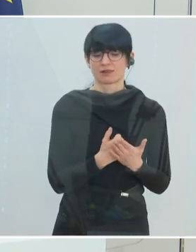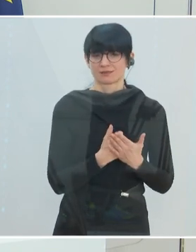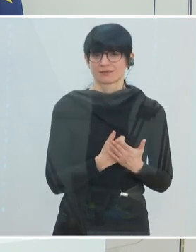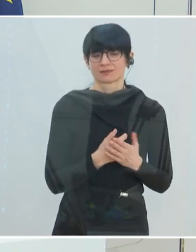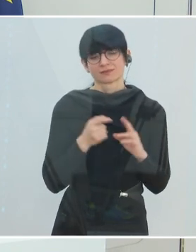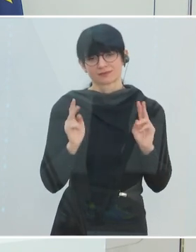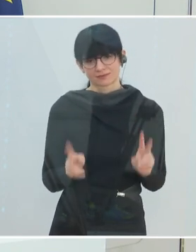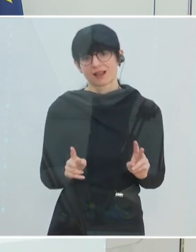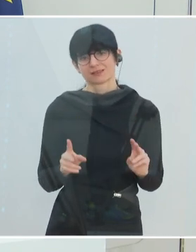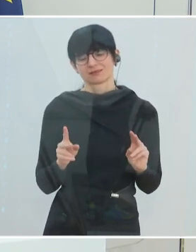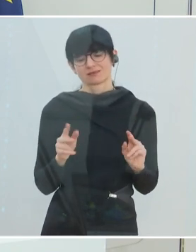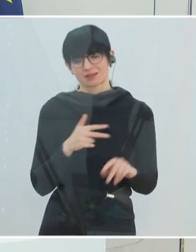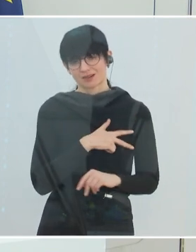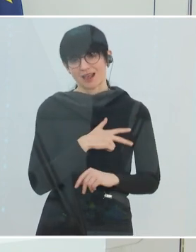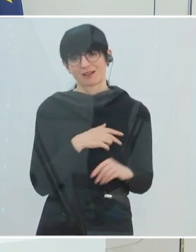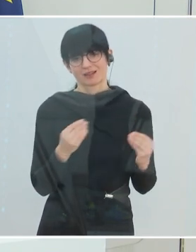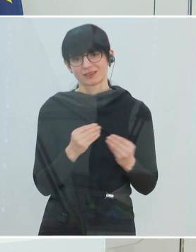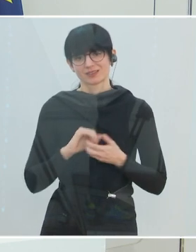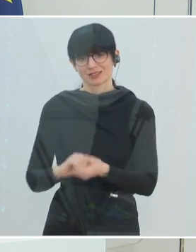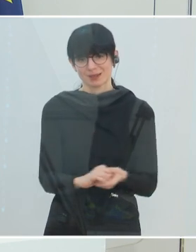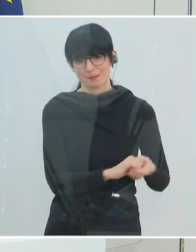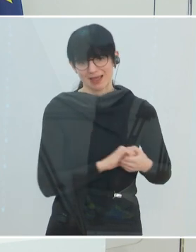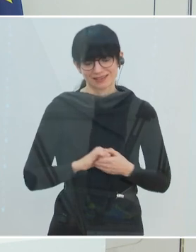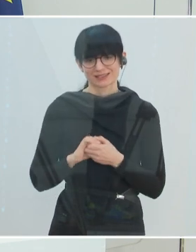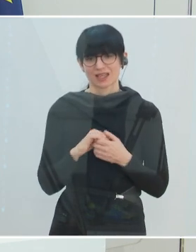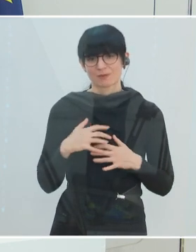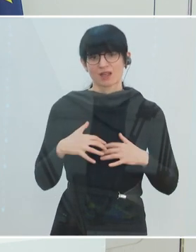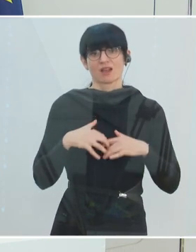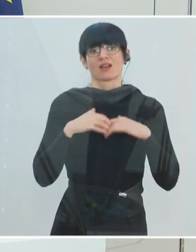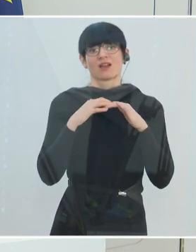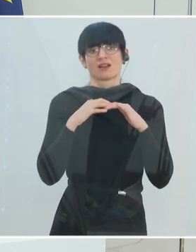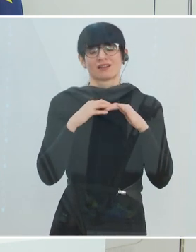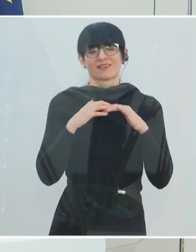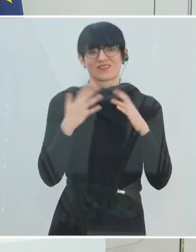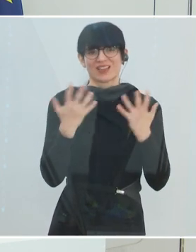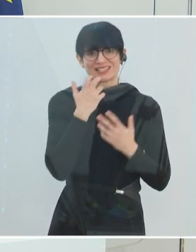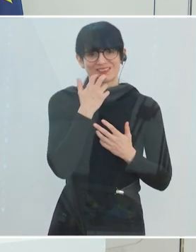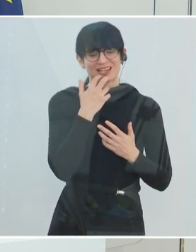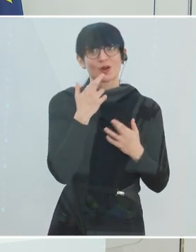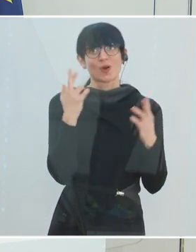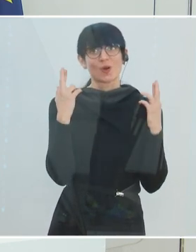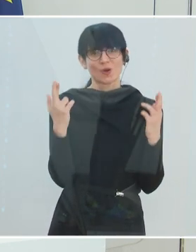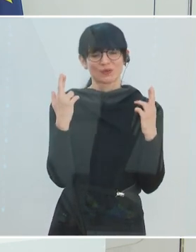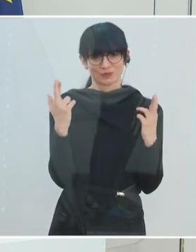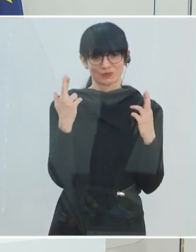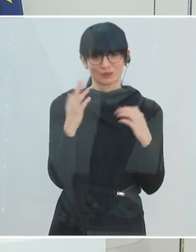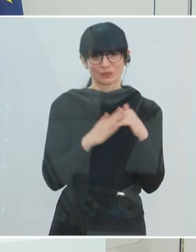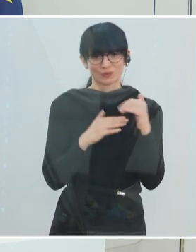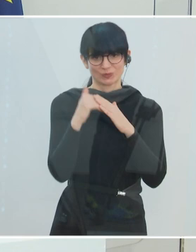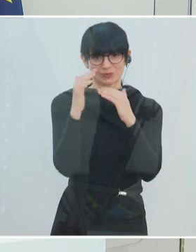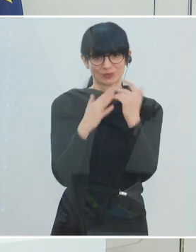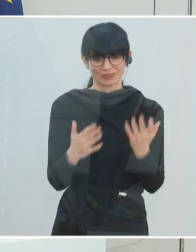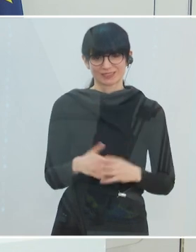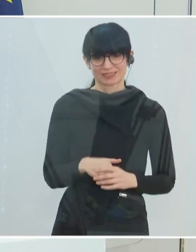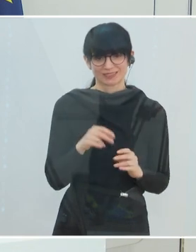für uns alle gemeinsam etwas schaffen, was wir nämlich alle wollen, nämlich wieder Hoffnung zu haben. Und